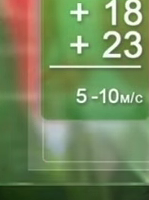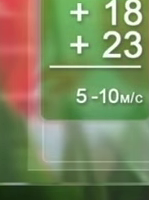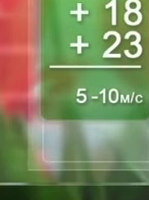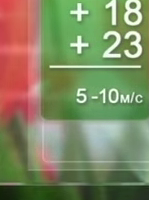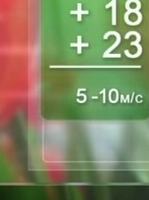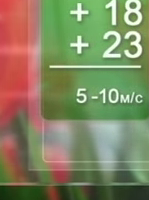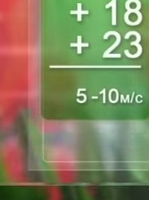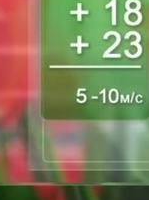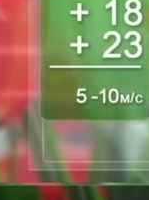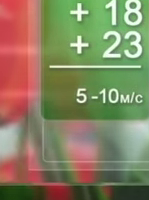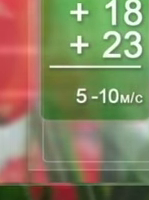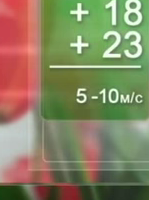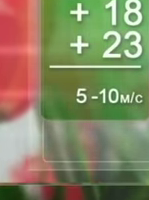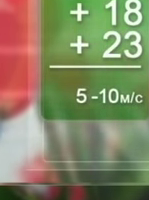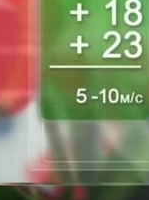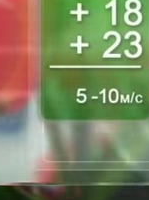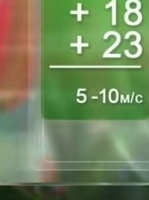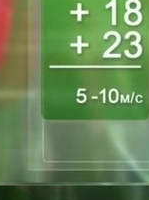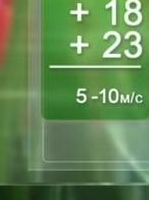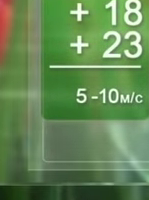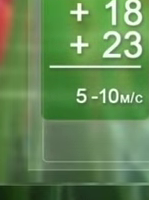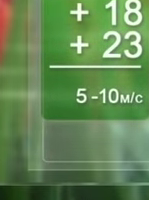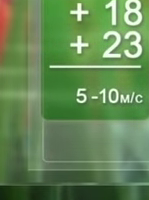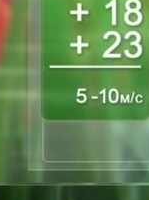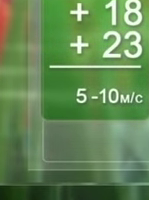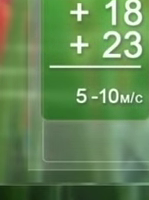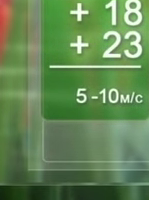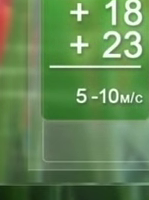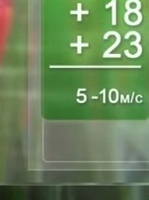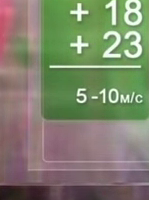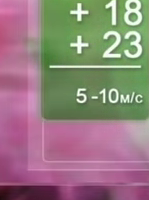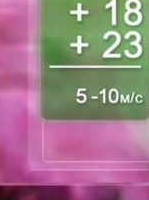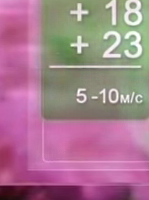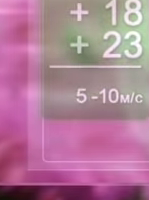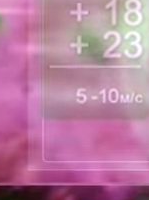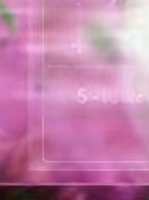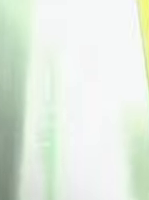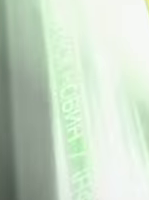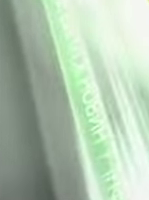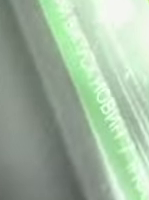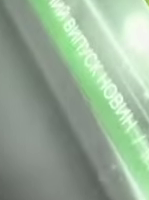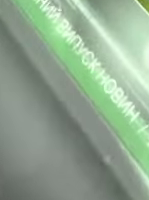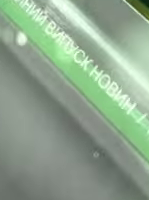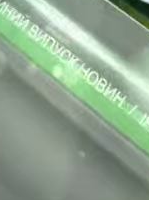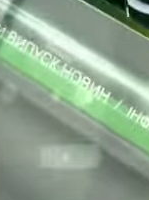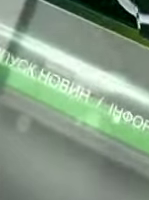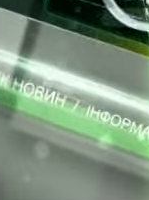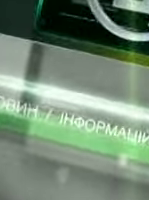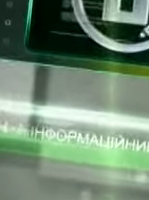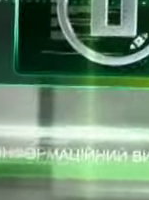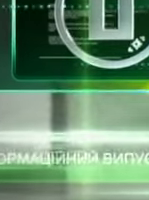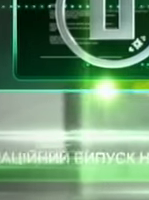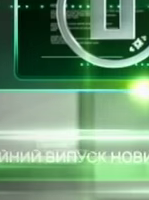серпня можливі окремі короткочасні дощі, а також колування температури на 2-4 градуси. Дякую.